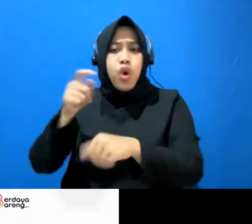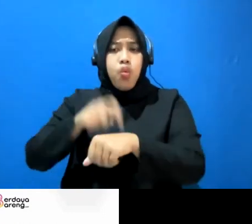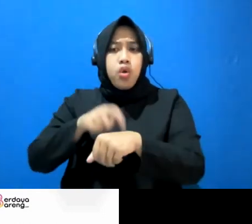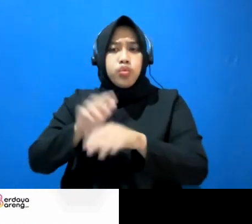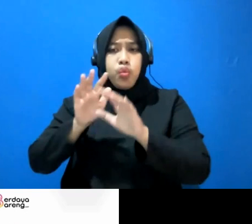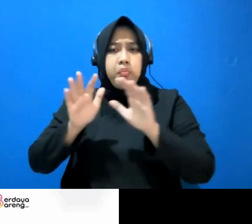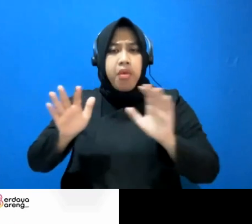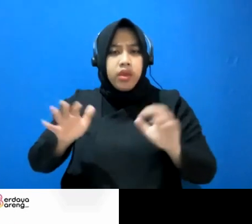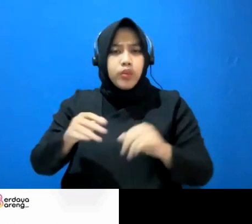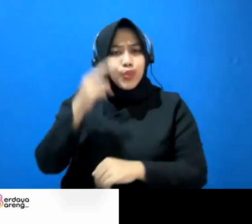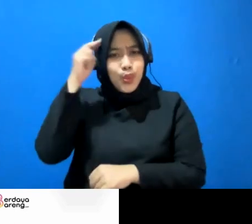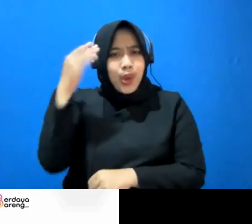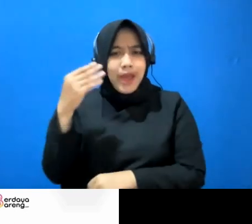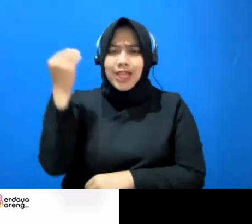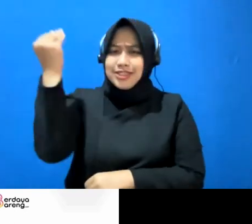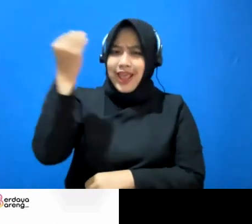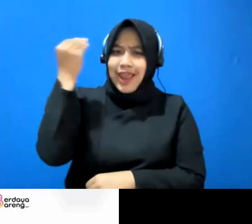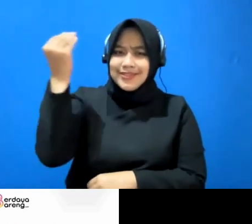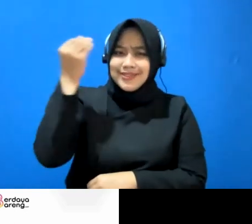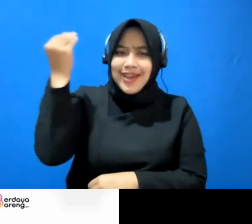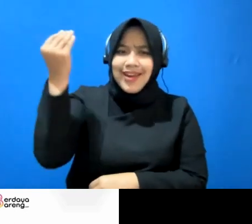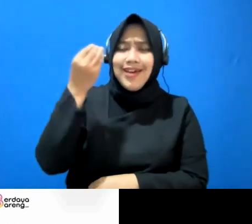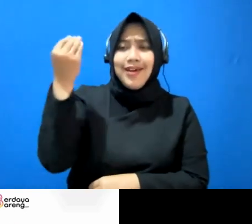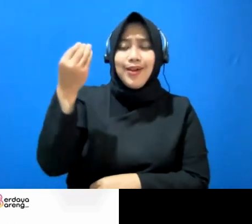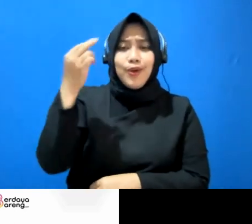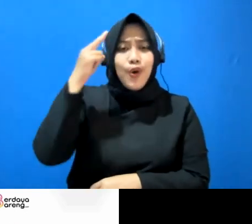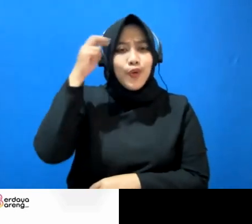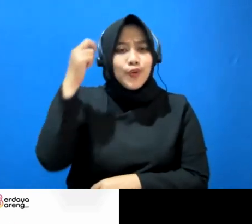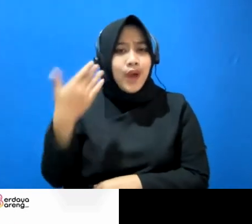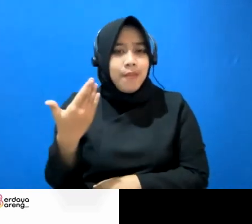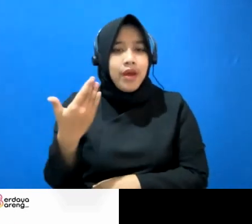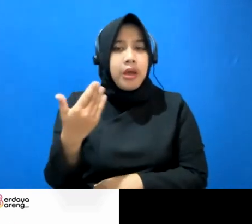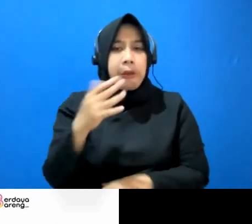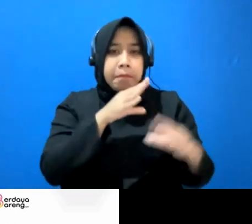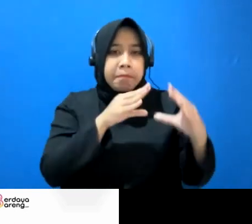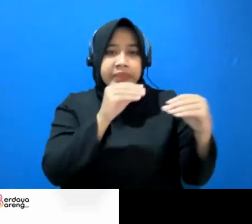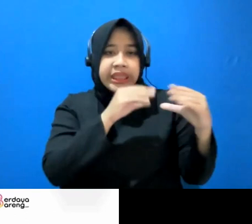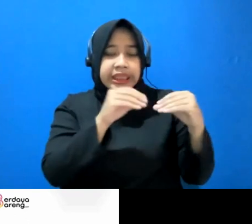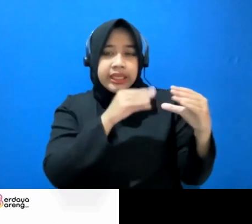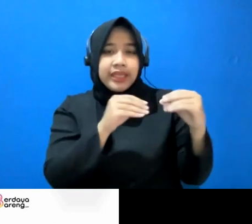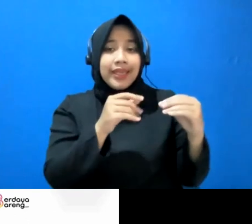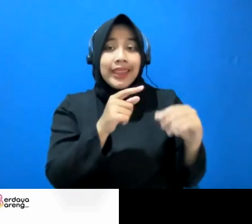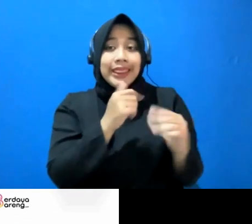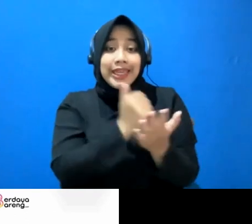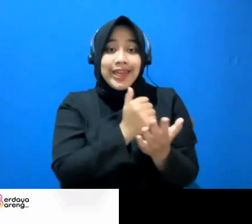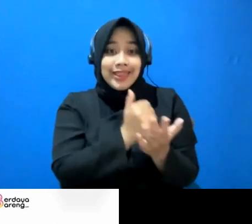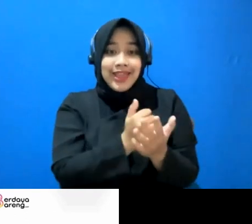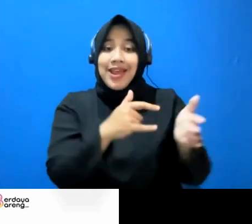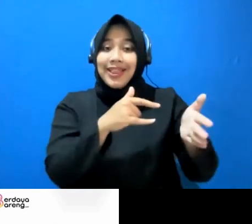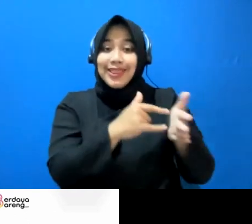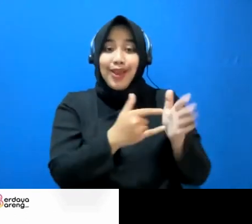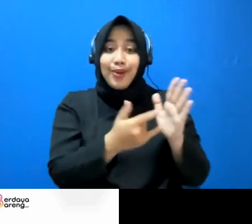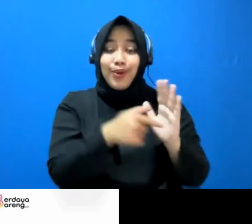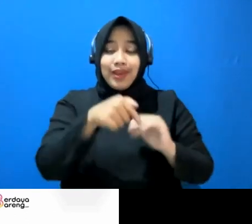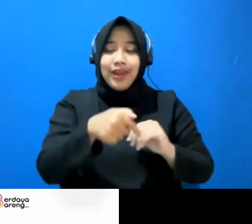jalan-jalan untuk meeting-meeting ternyata dengan teknologi